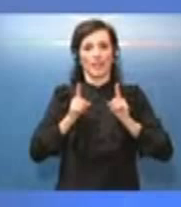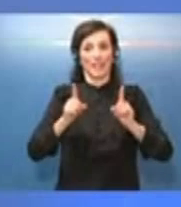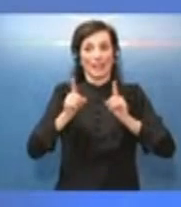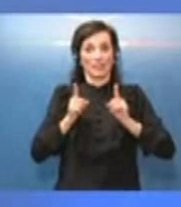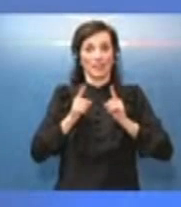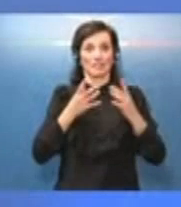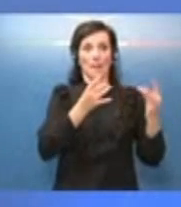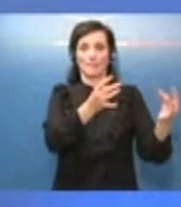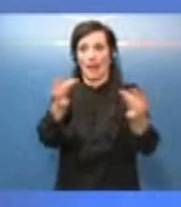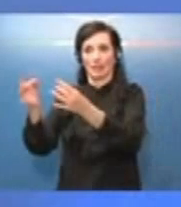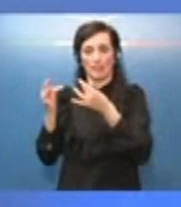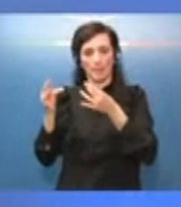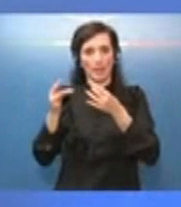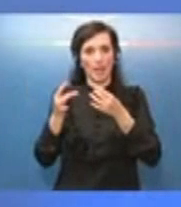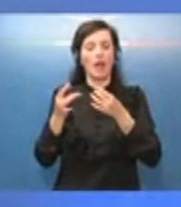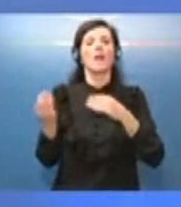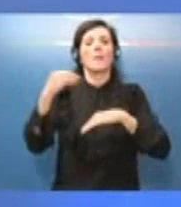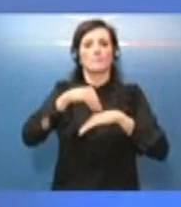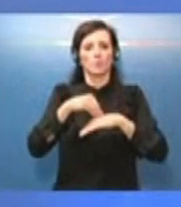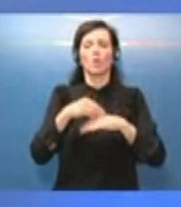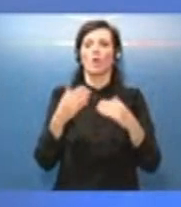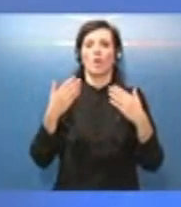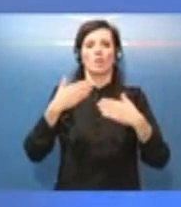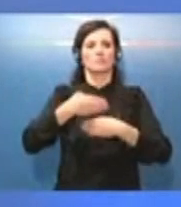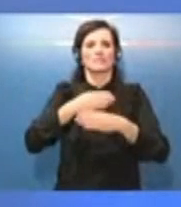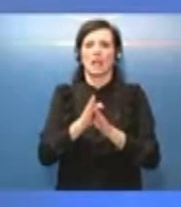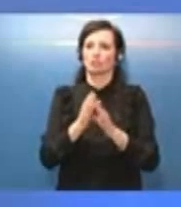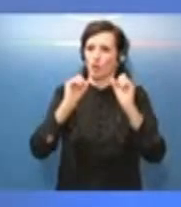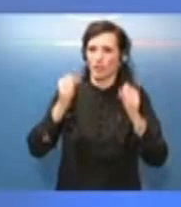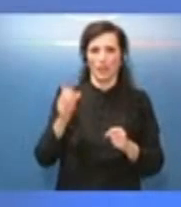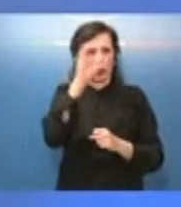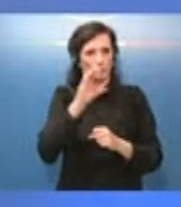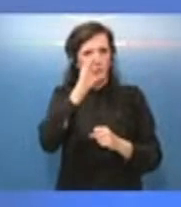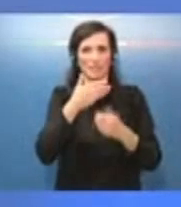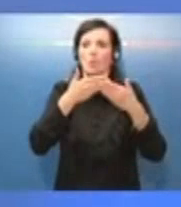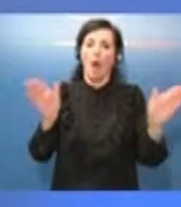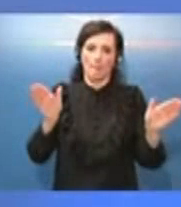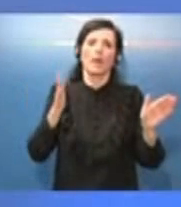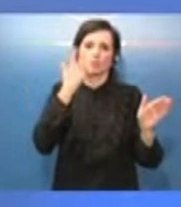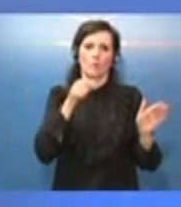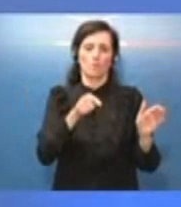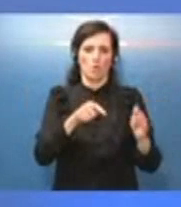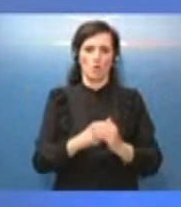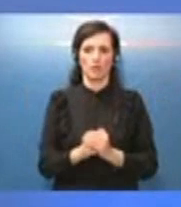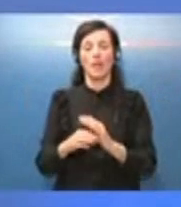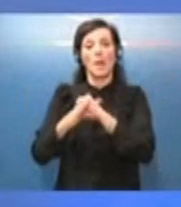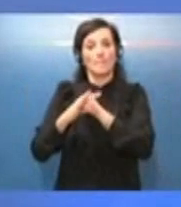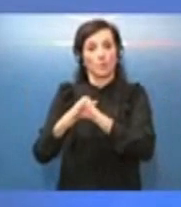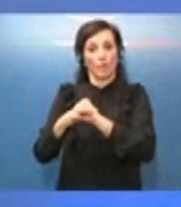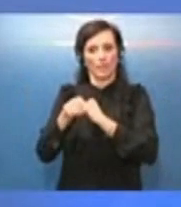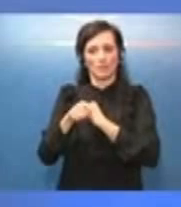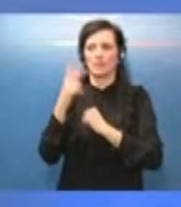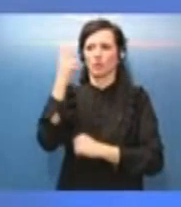mantenere aperta la stagione. Quindi questa è un po' la logica. Sui provvedimenti, stiamo effettivamente